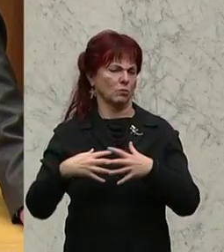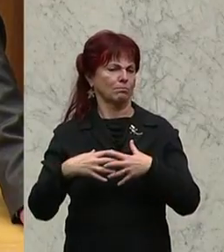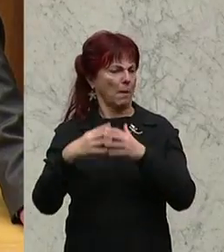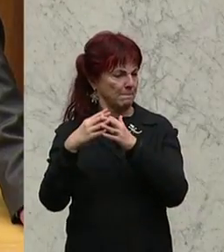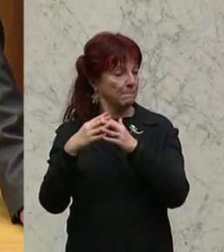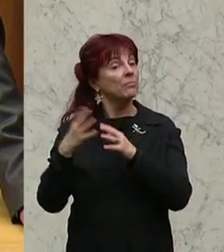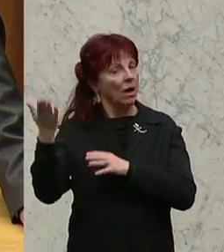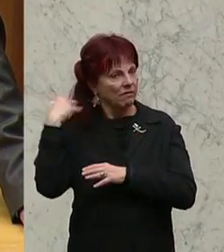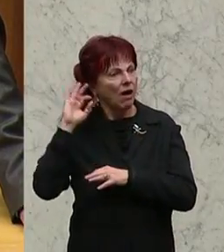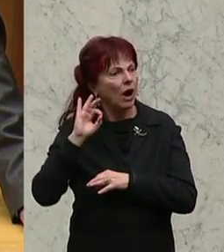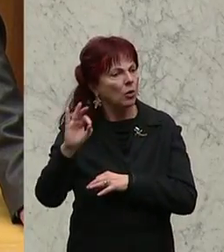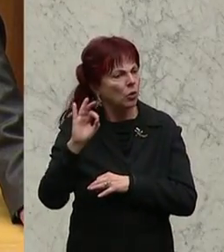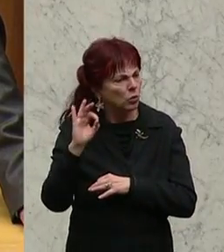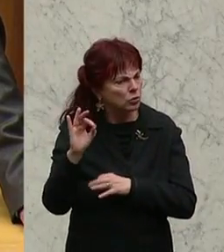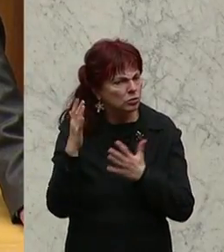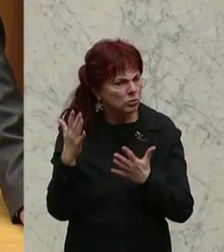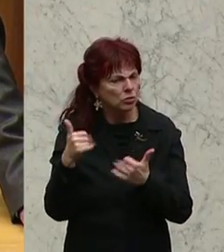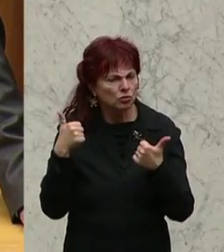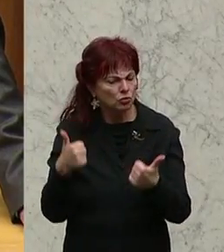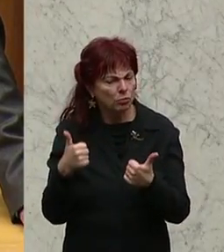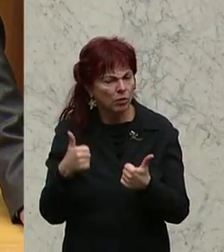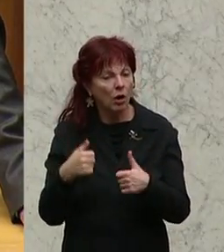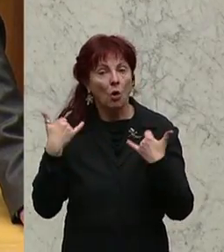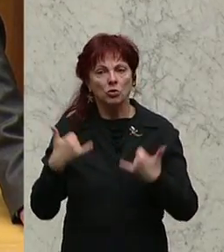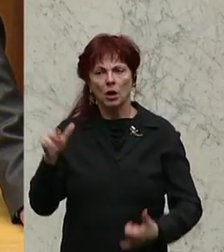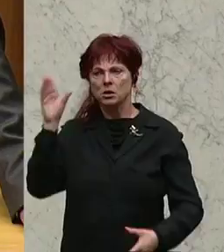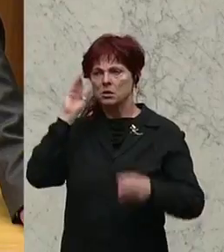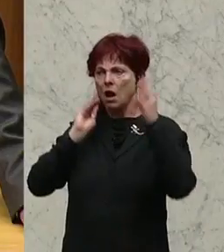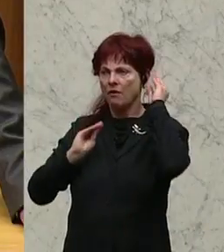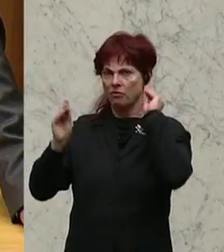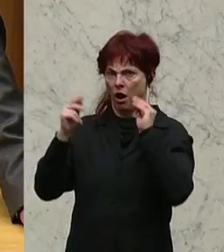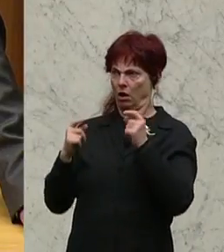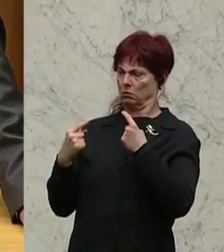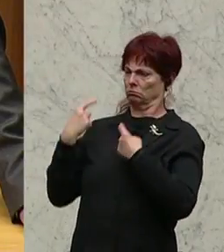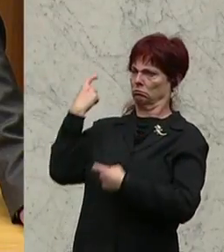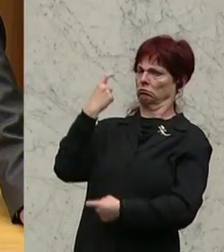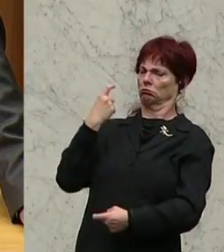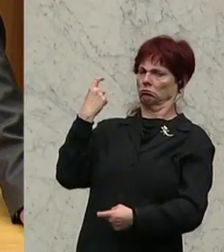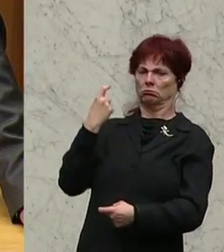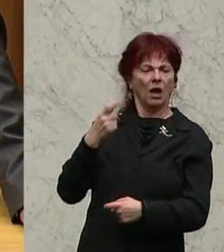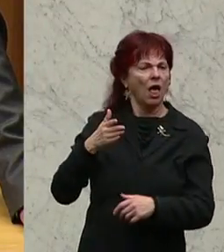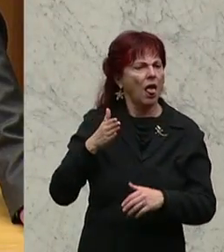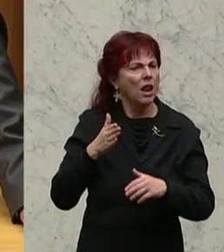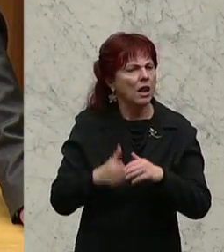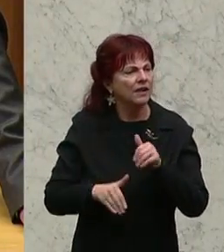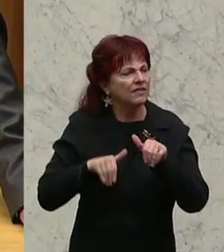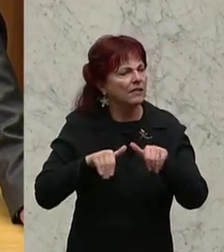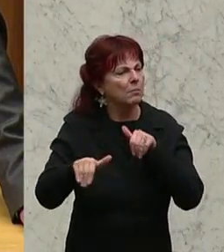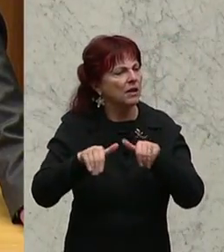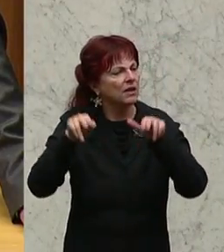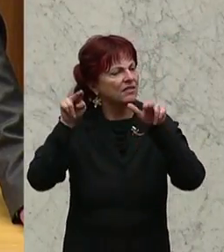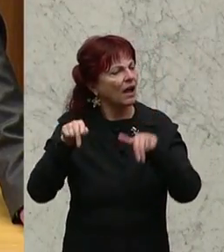ich glaube, wir hatten sie auch zustande gebracht. Und ich erfahre jetzt zu meinem großen Erstaunen, dass im letzten Ministerrat